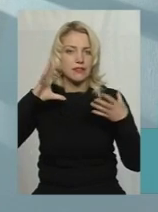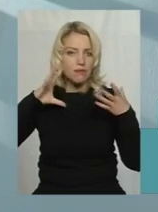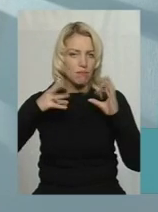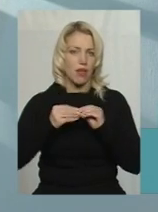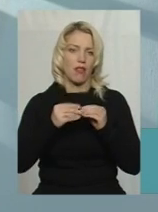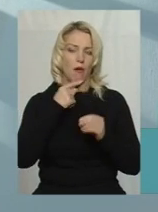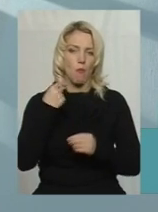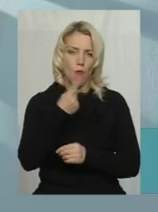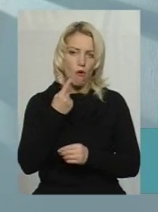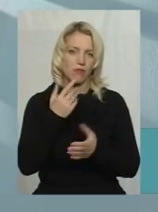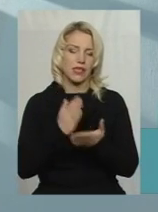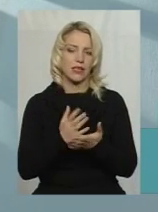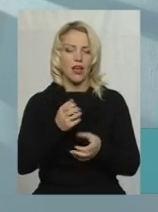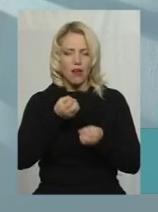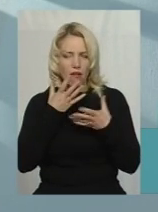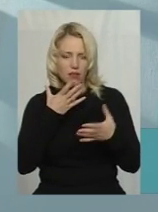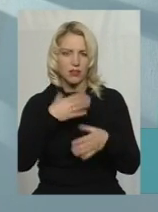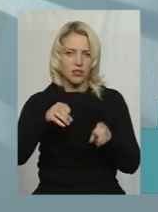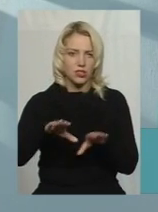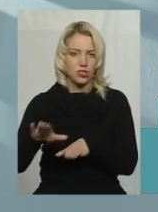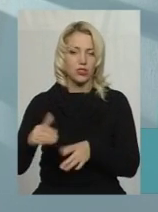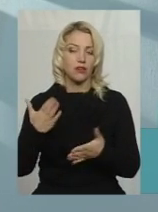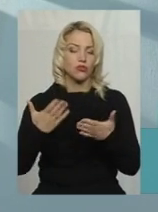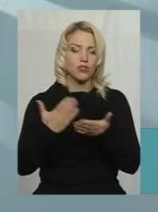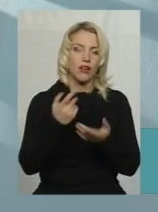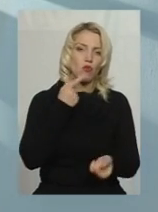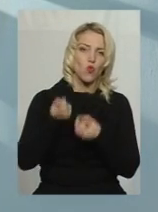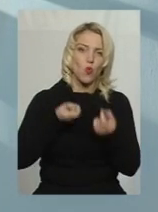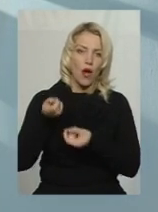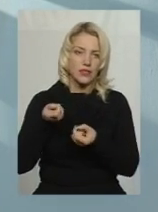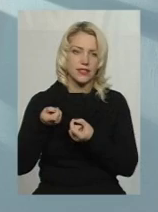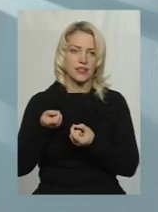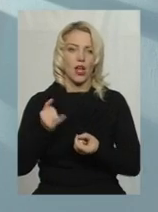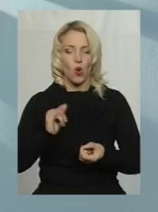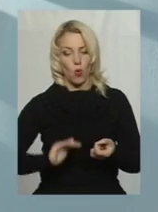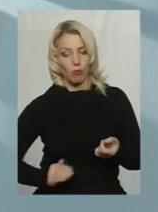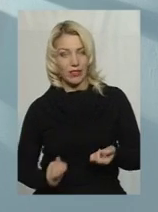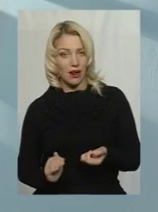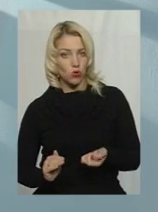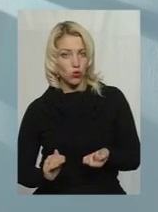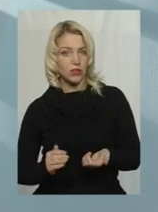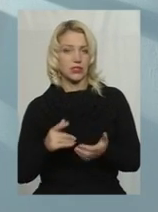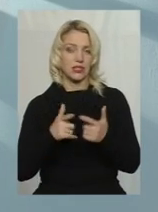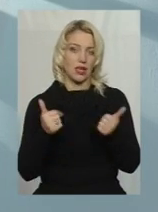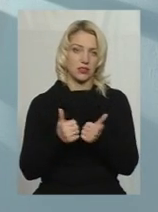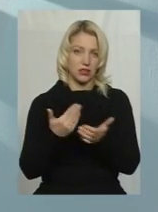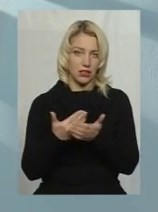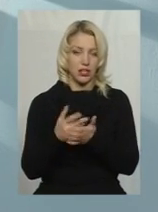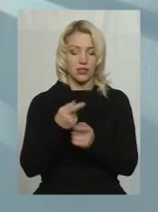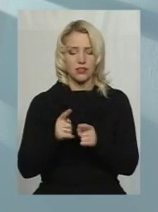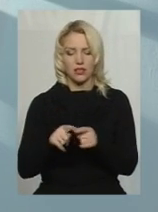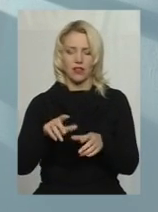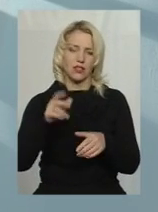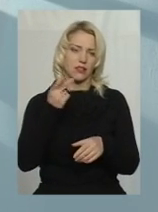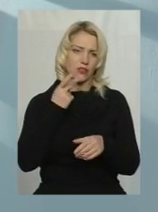рішення. Навіть якщо є якісь нюанси у людини, підрядної організації, це завжди оформляється